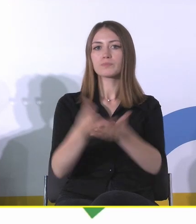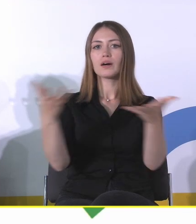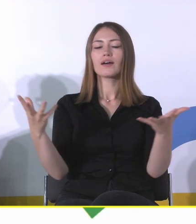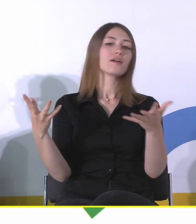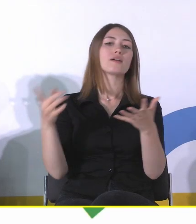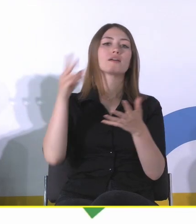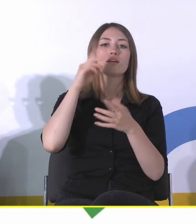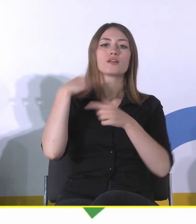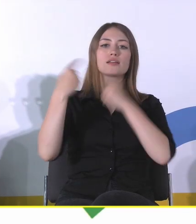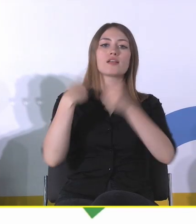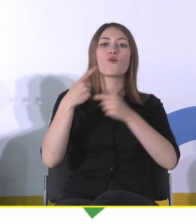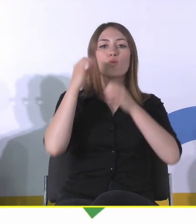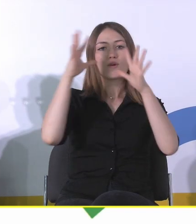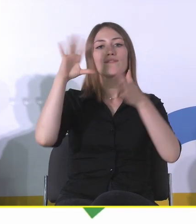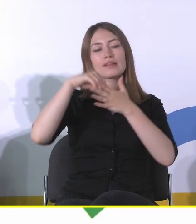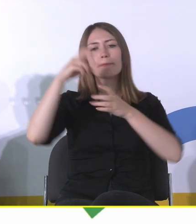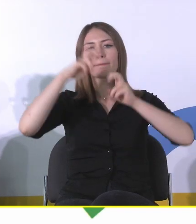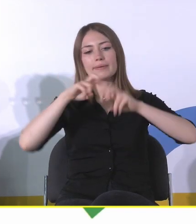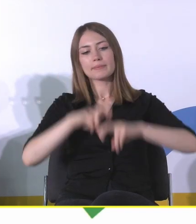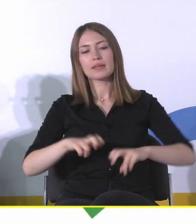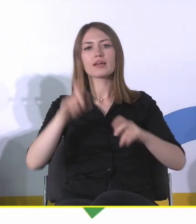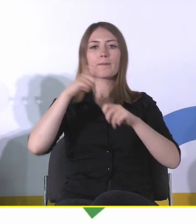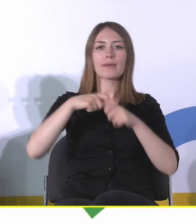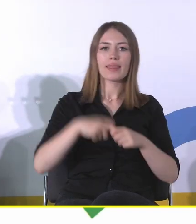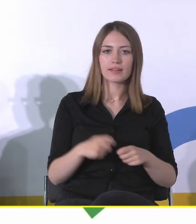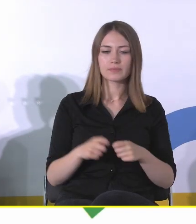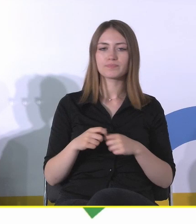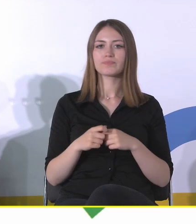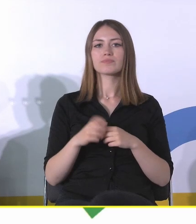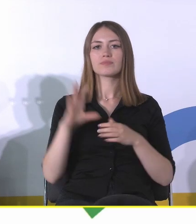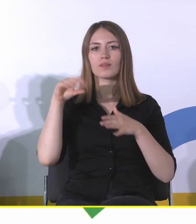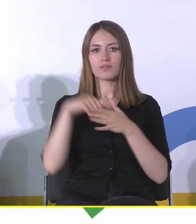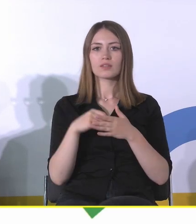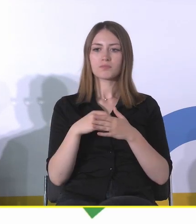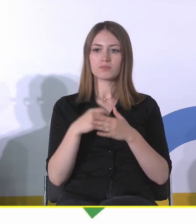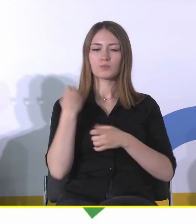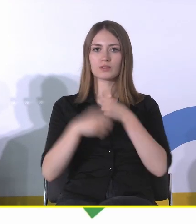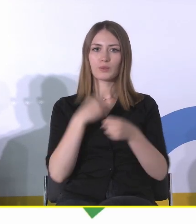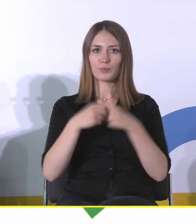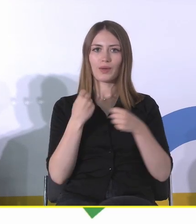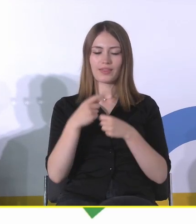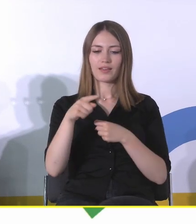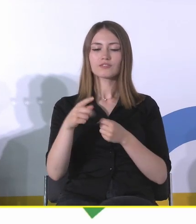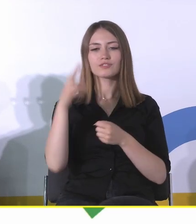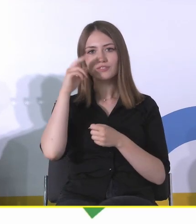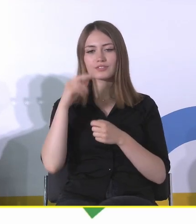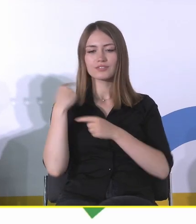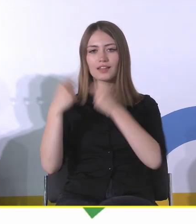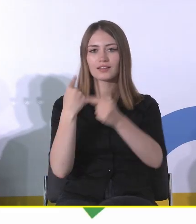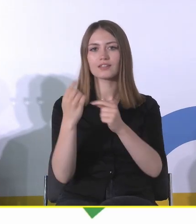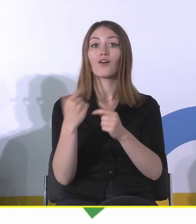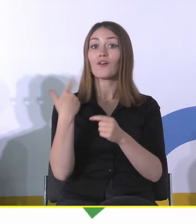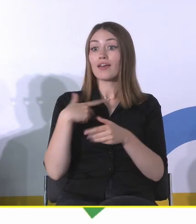diagnozuje różne kwestie związane właśnie ze społeczno-ekonomicznym oddziaływaniem dziedzictwa i tutaj miałam przyjemność uczestniczyć w